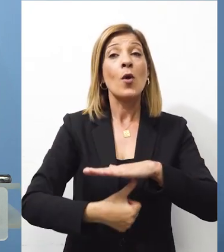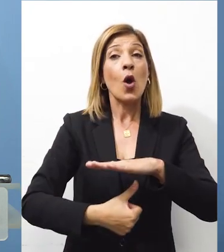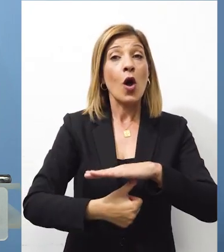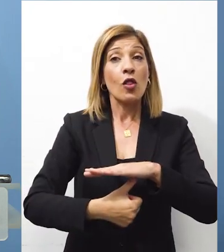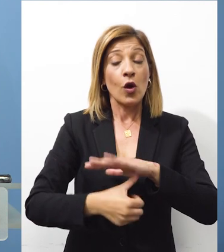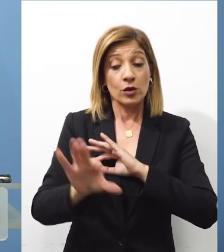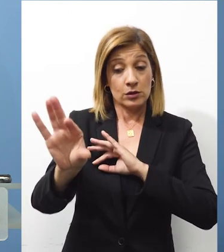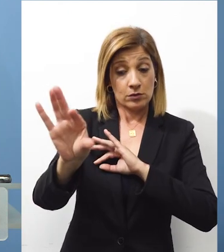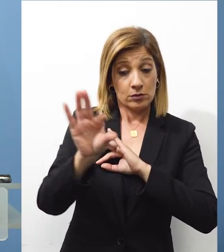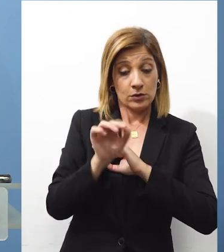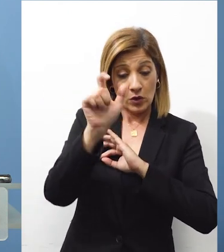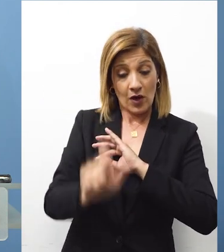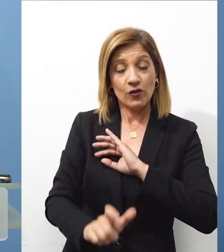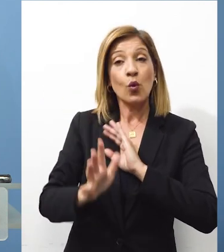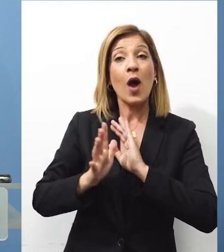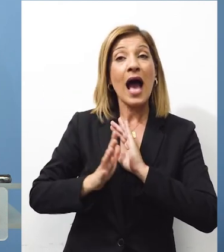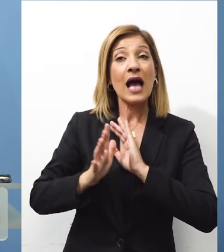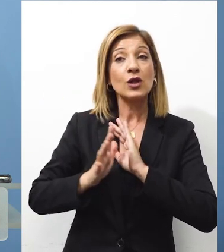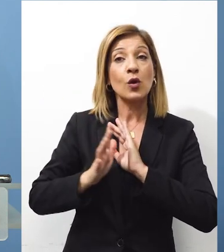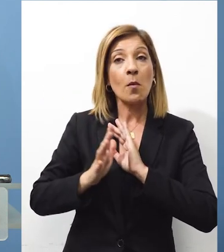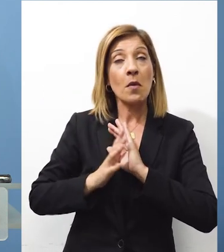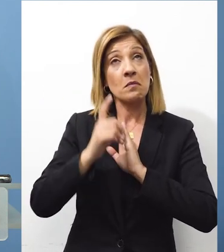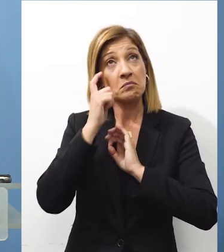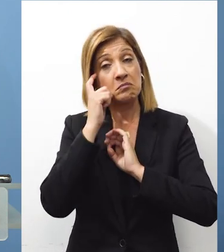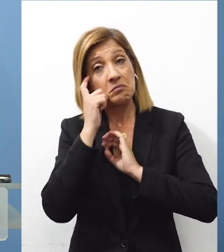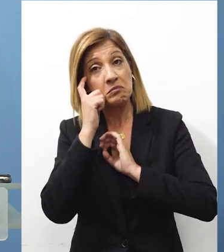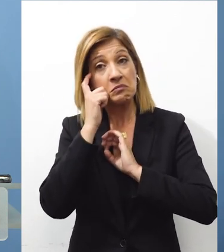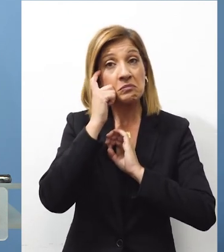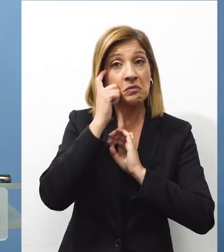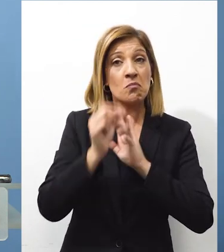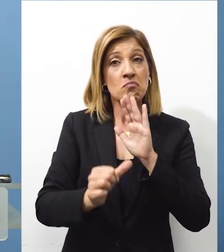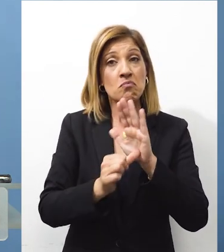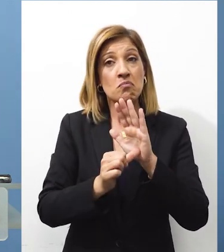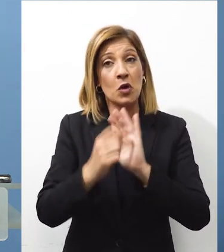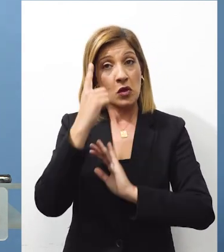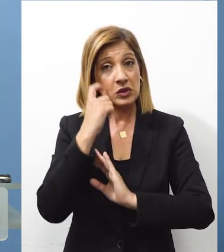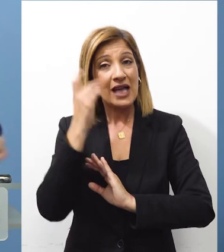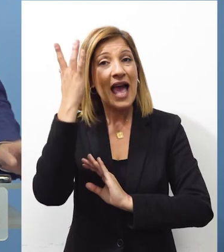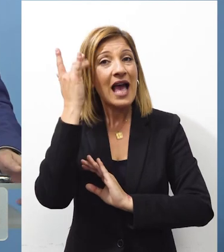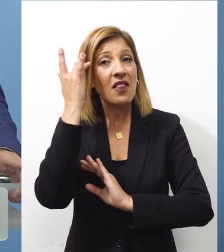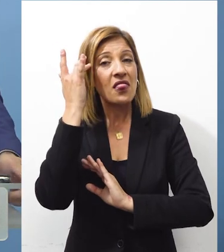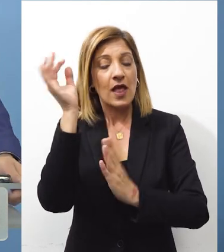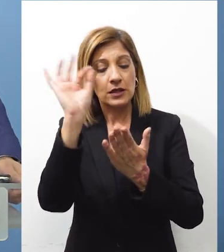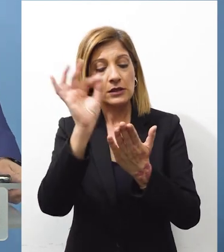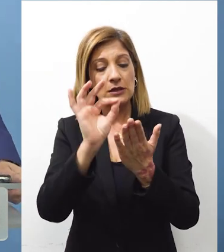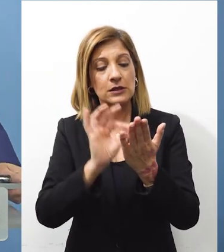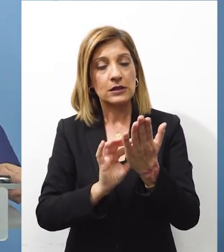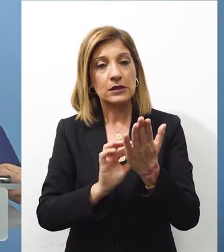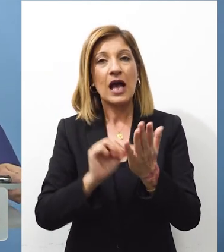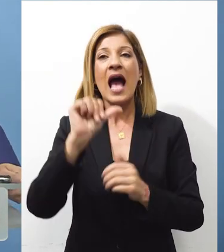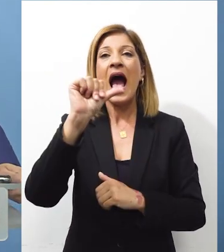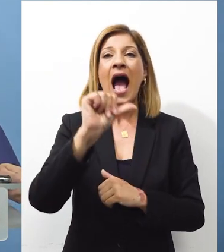υπόψη του και αν την είχε υπόψη του πόσο την έλαβε ή δεν την έλαβε την έκθεση που είχαν ετοιμάσει οι